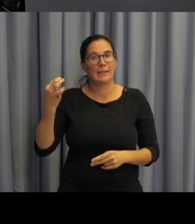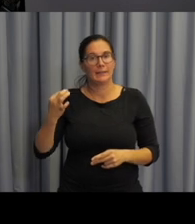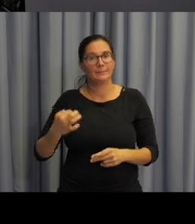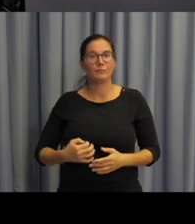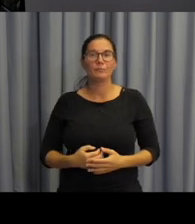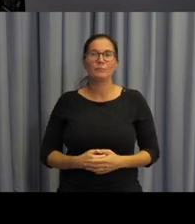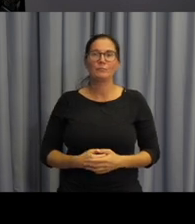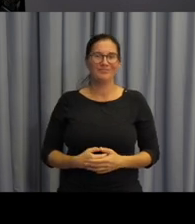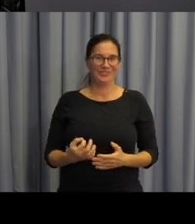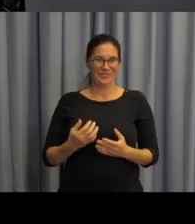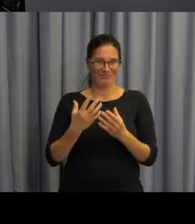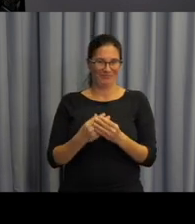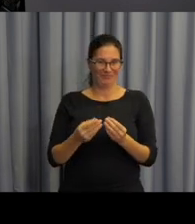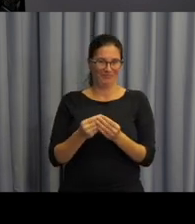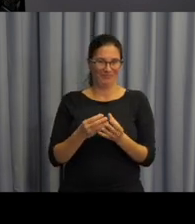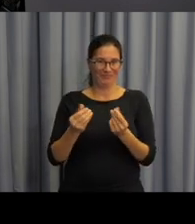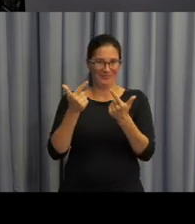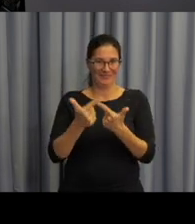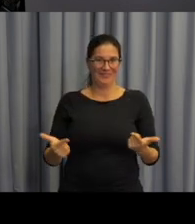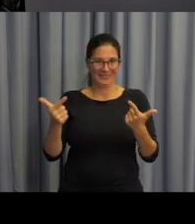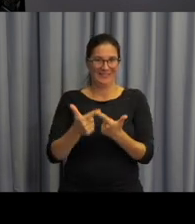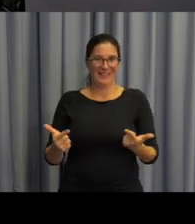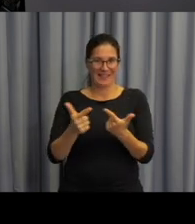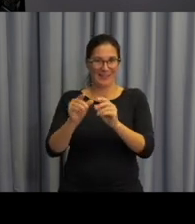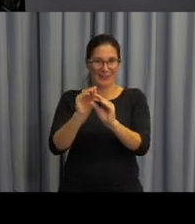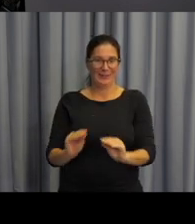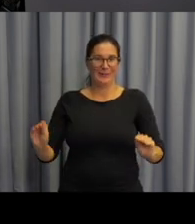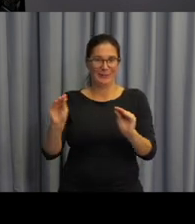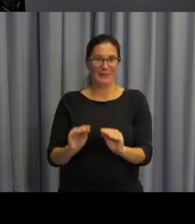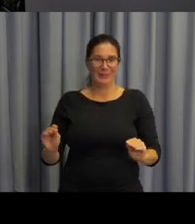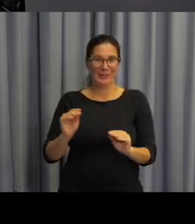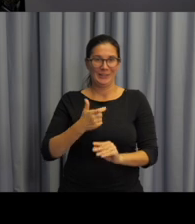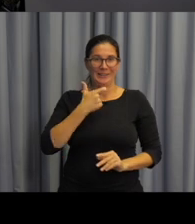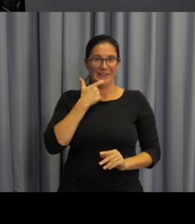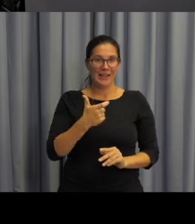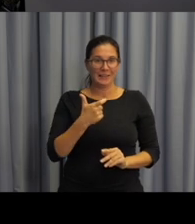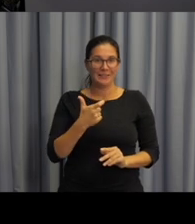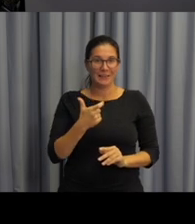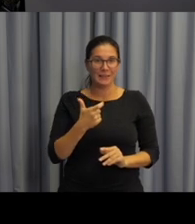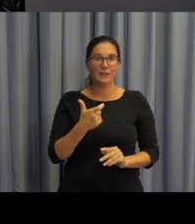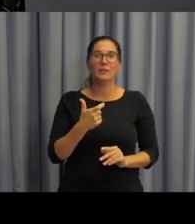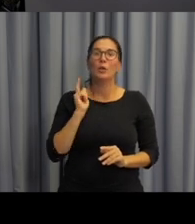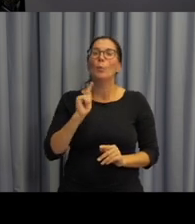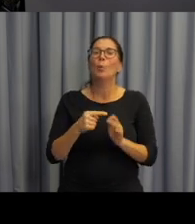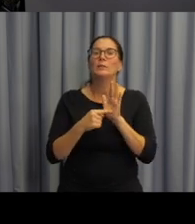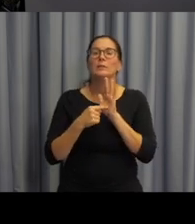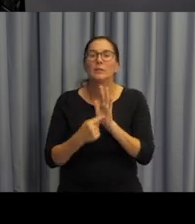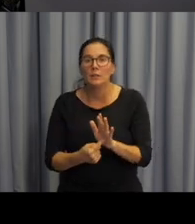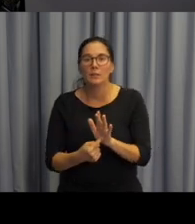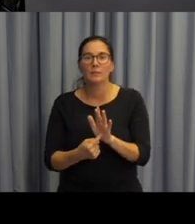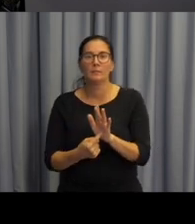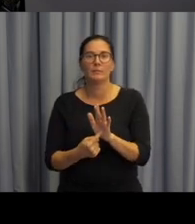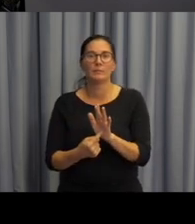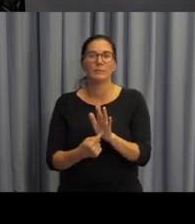abychom to, co vykládáme a tak, jak je do jazyka, uvádíme a ukazovali, co můžeme